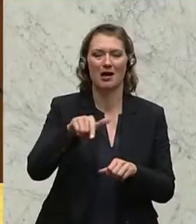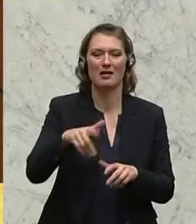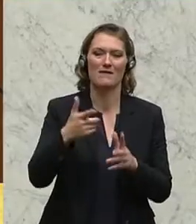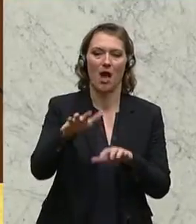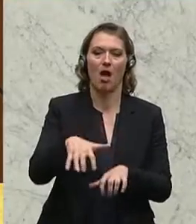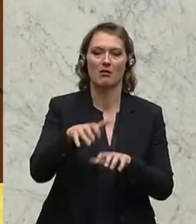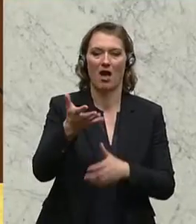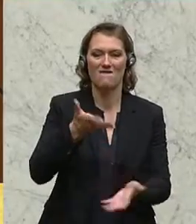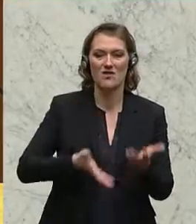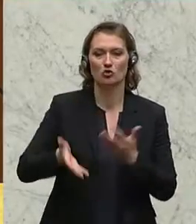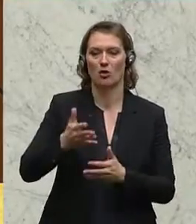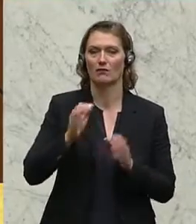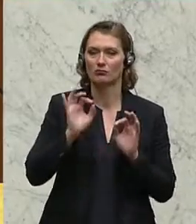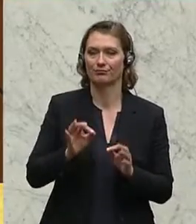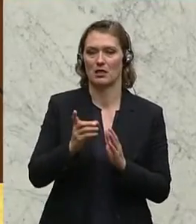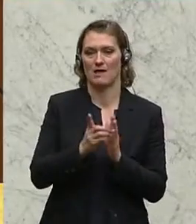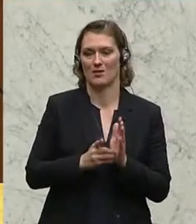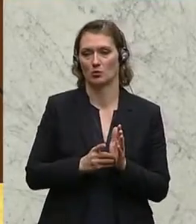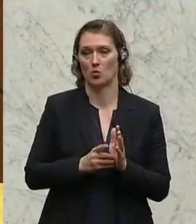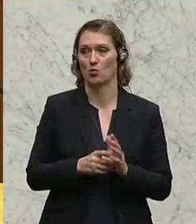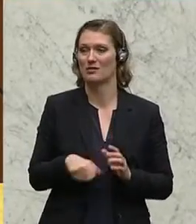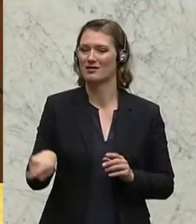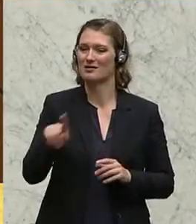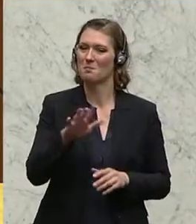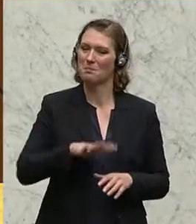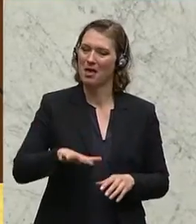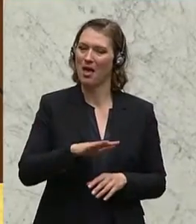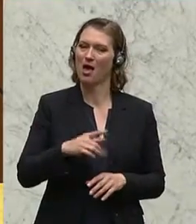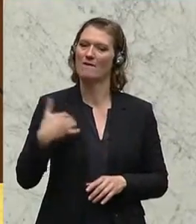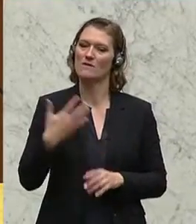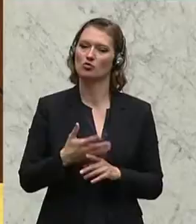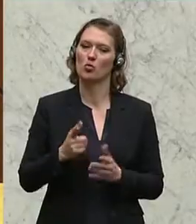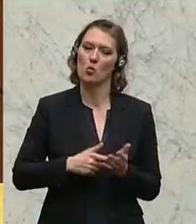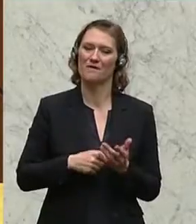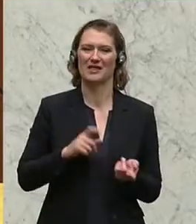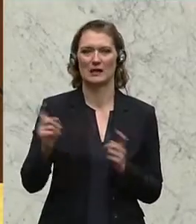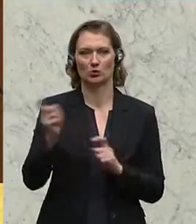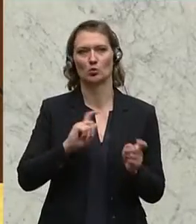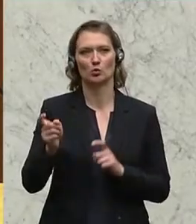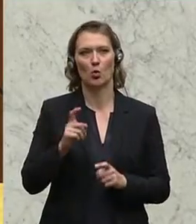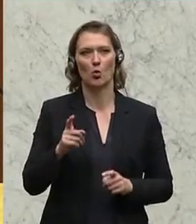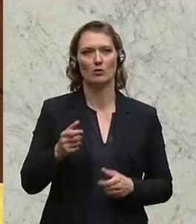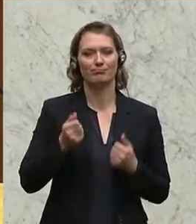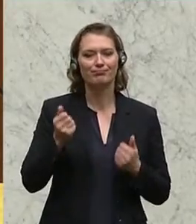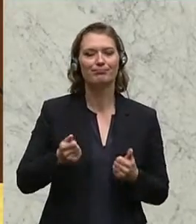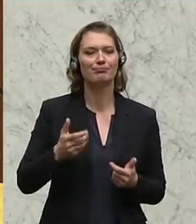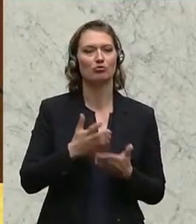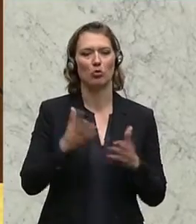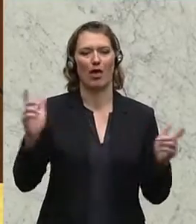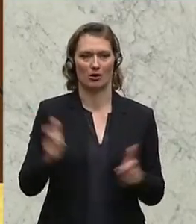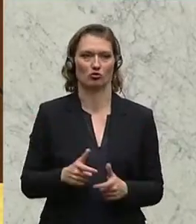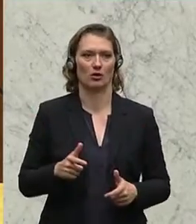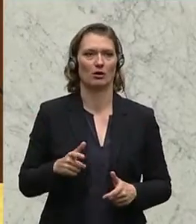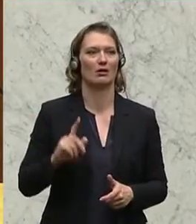Agrarwirtschaft definiert werden. Das sind genau jene Bereiche, über die wir die ganze Zeit diskutieren, die ohnehin ausgenommen oder massiv eingeschränkt sind.